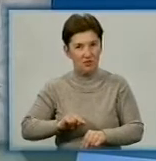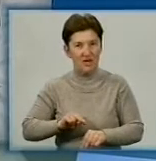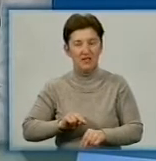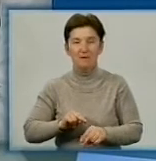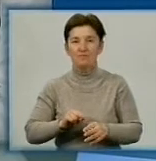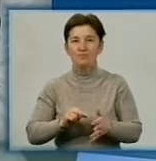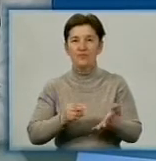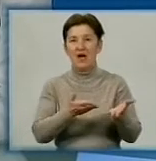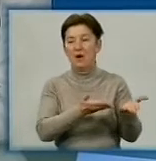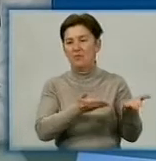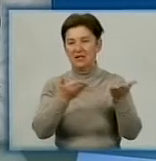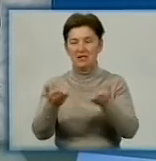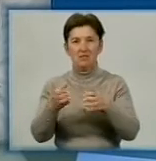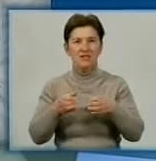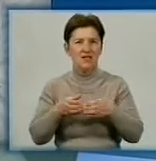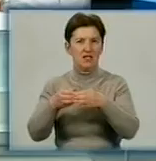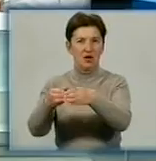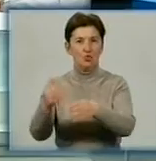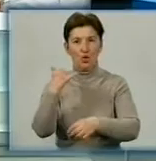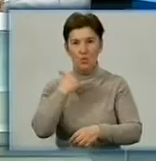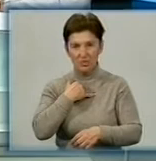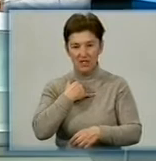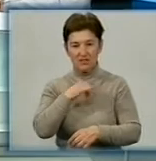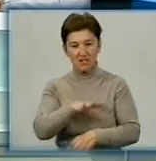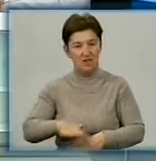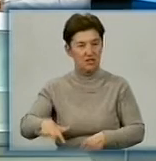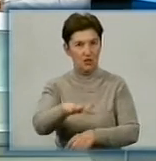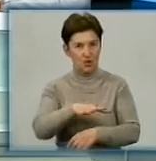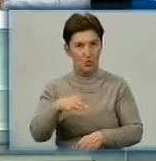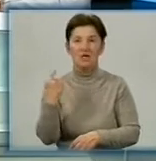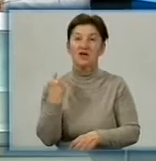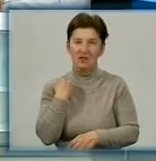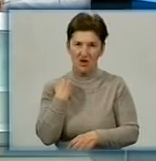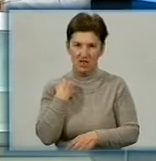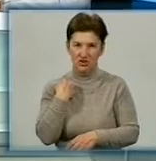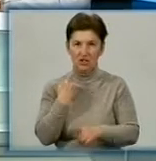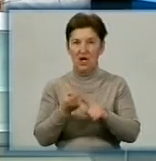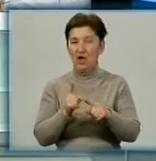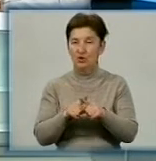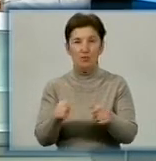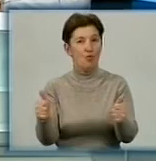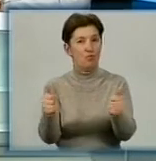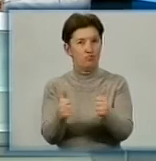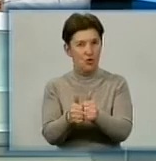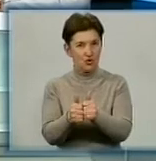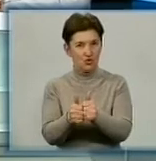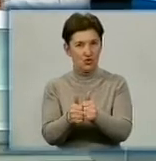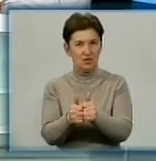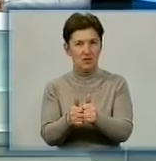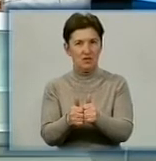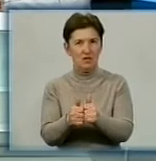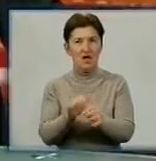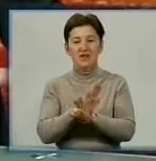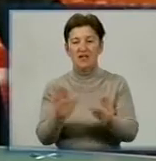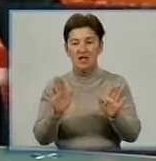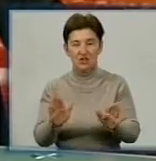делегатів у нас, на території Кіровоградщини. Тому поруч з проведенням презентації не лише в